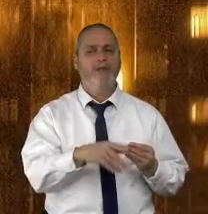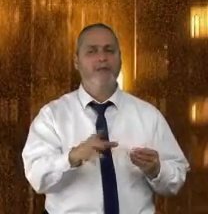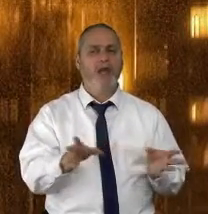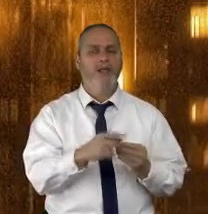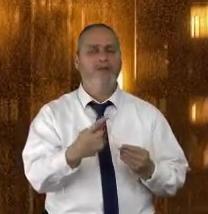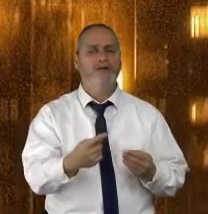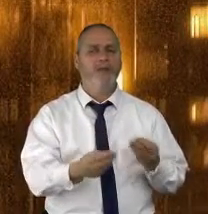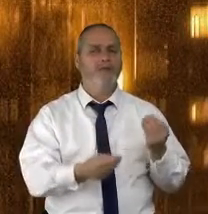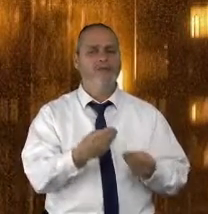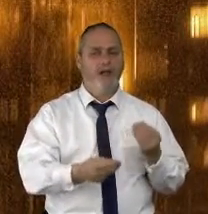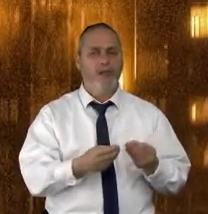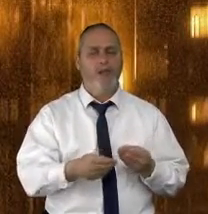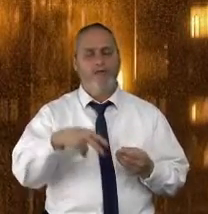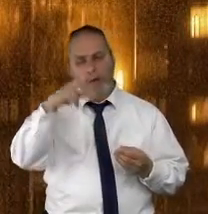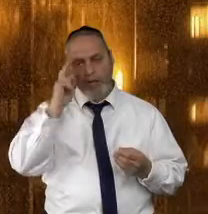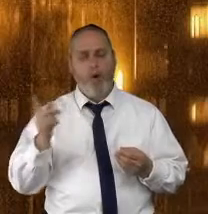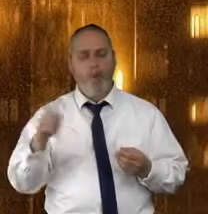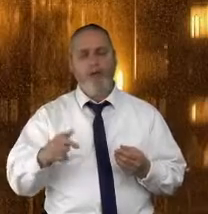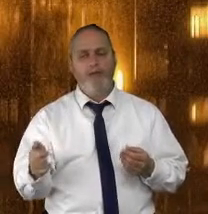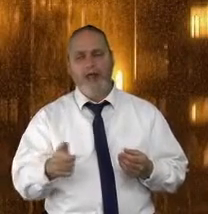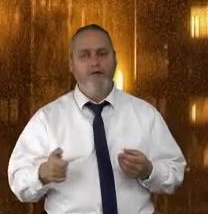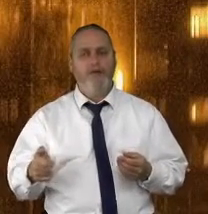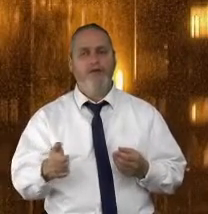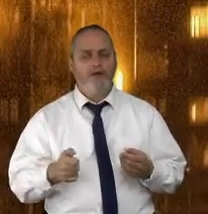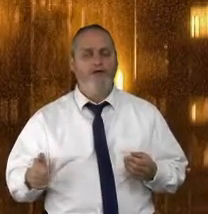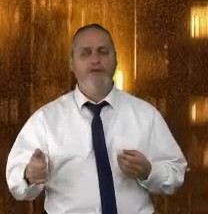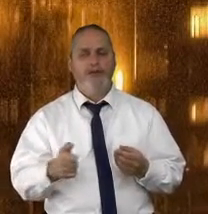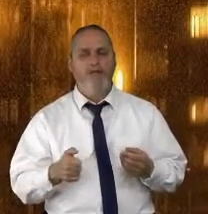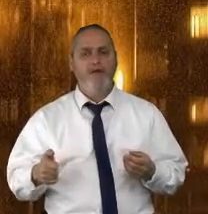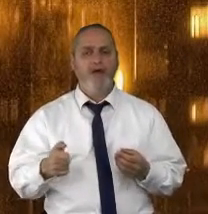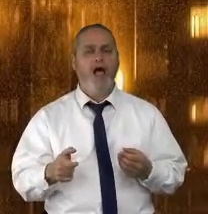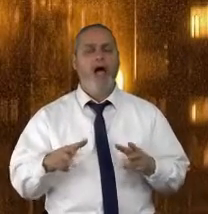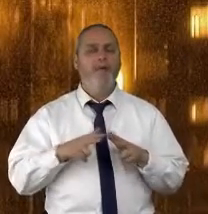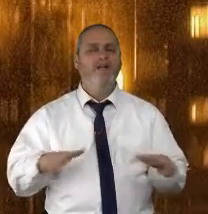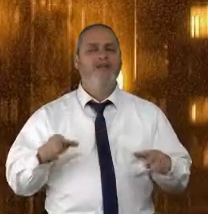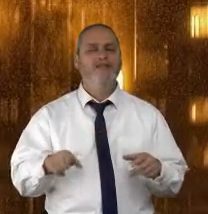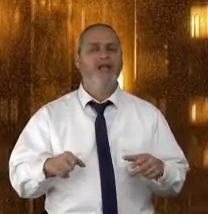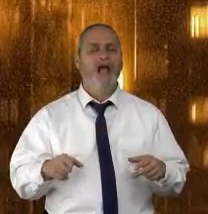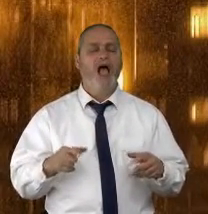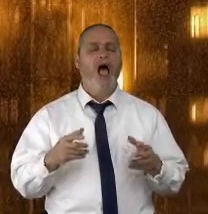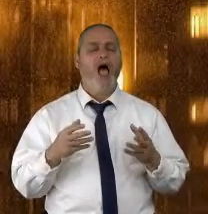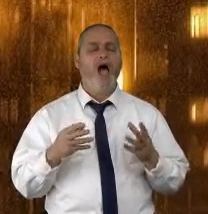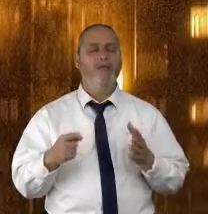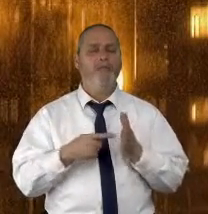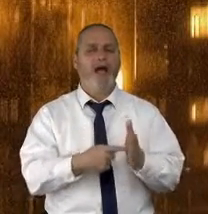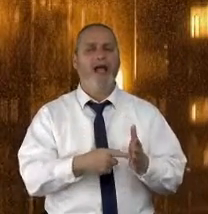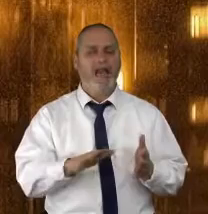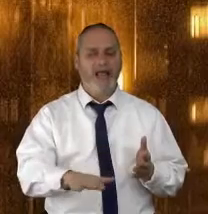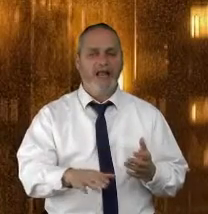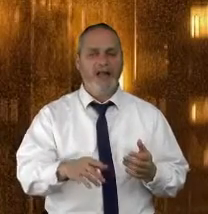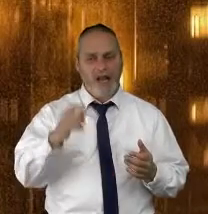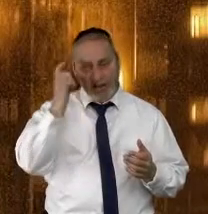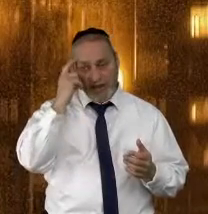בינה לבין עצמם, וההורי עם הטלפון עוד פעם ועוד פעם ועוד פעם. המצב הזה הוא לא פעם מראה